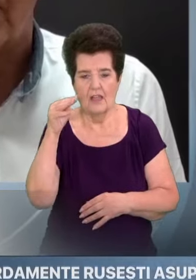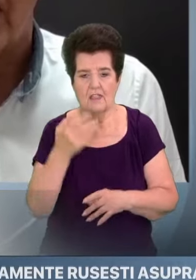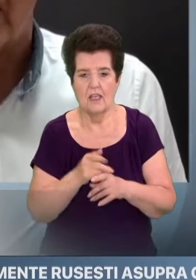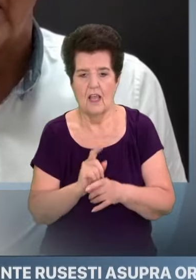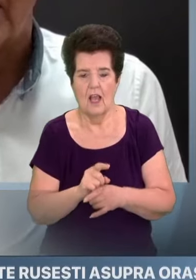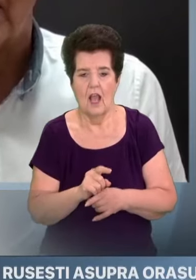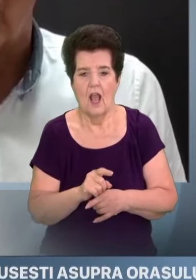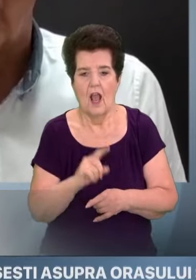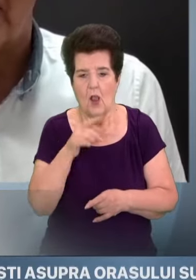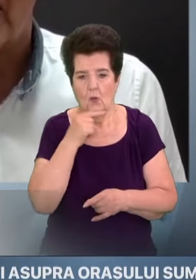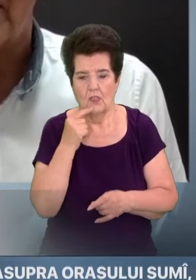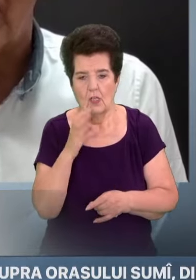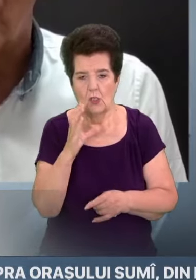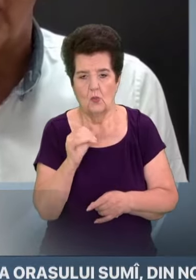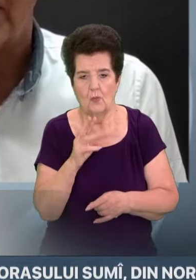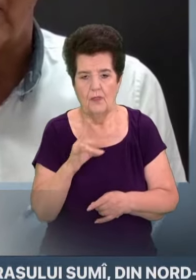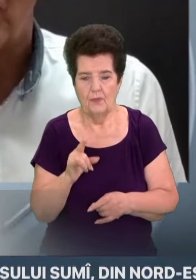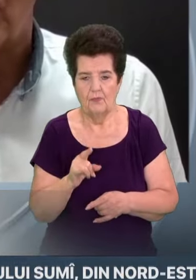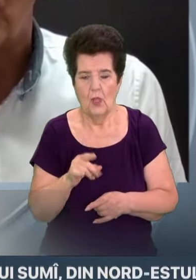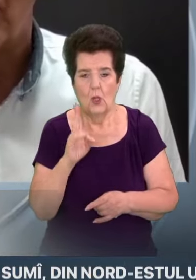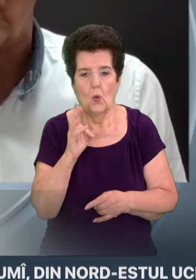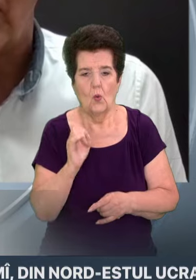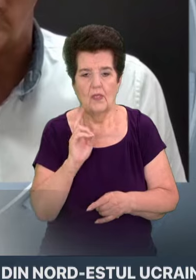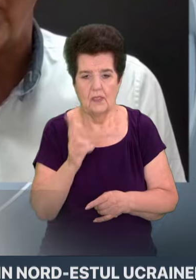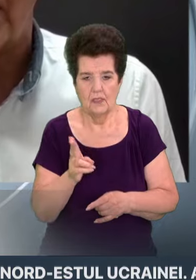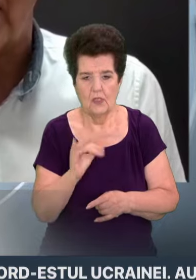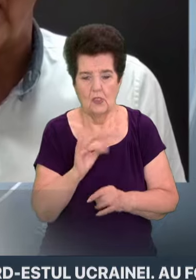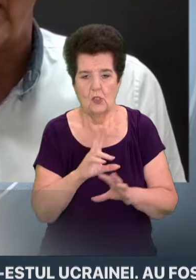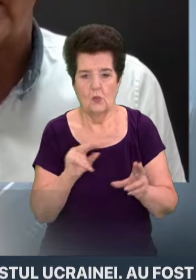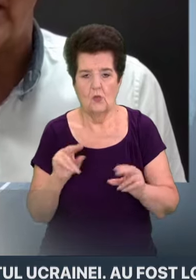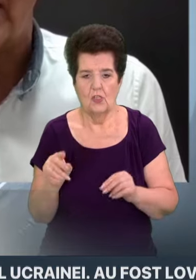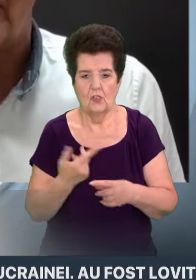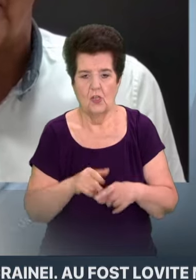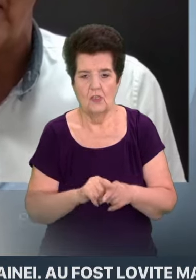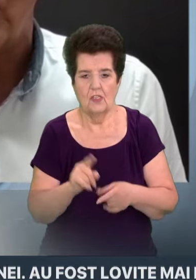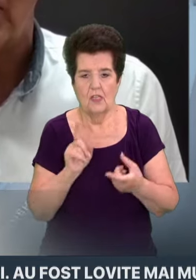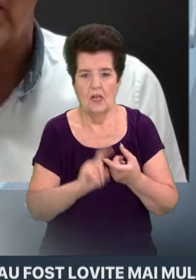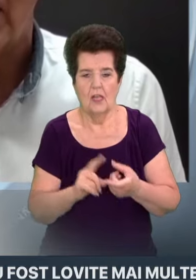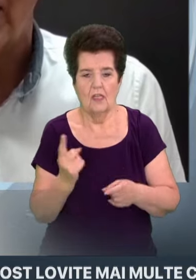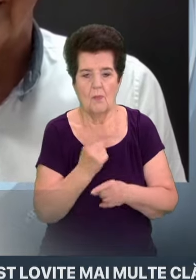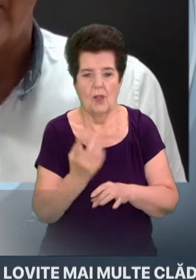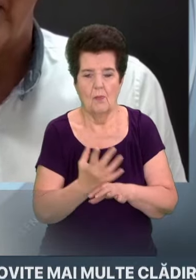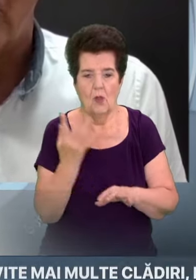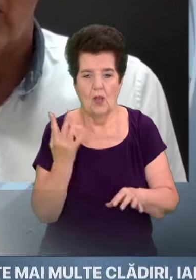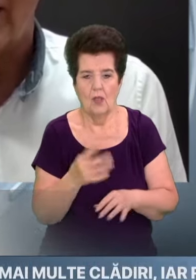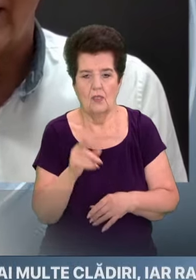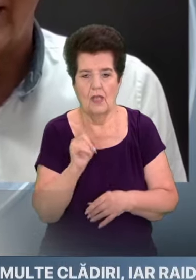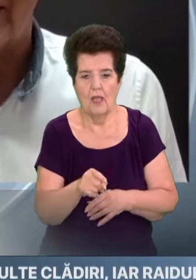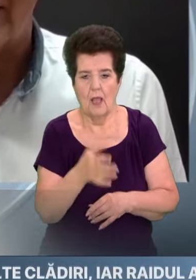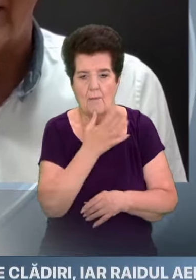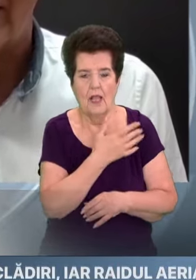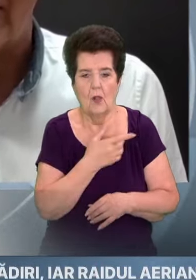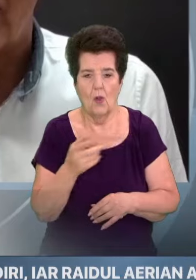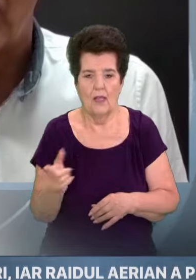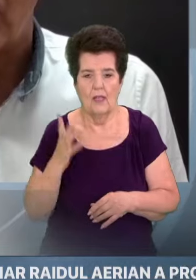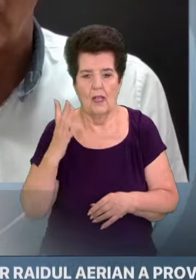Sumă. Însă, operația curs și succesul acestea, care este legat în primul rând de perioada de